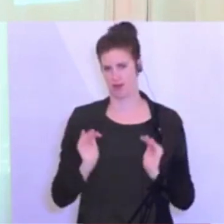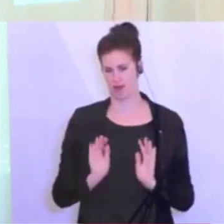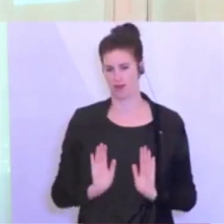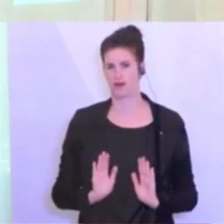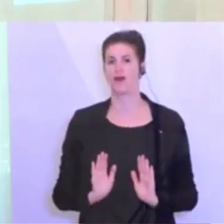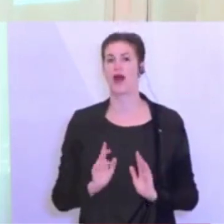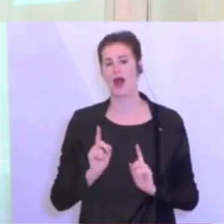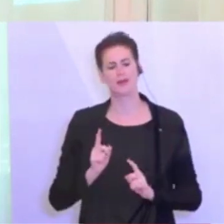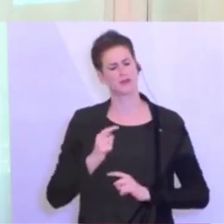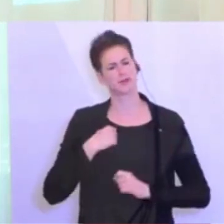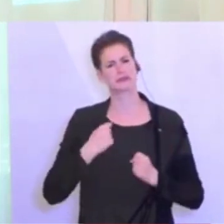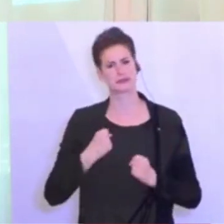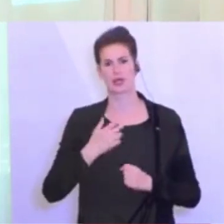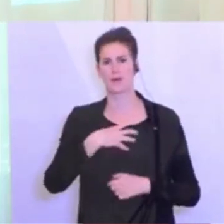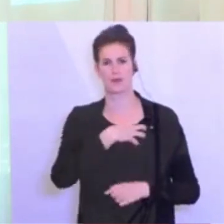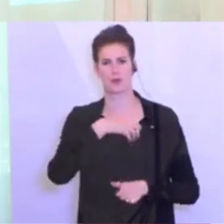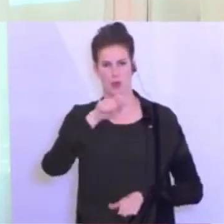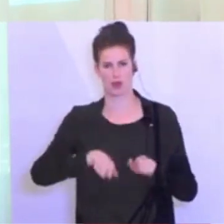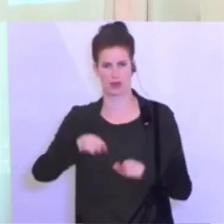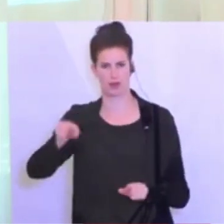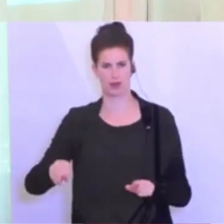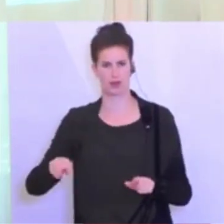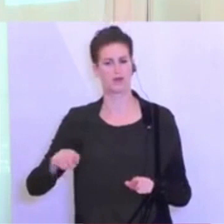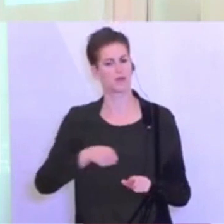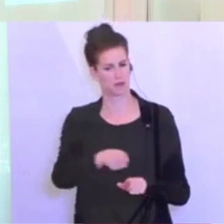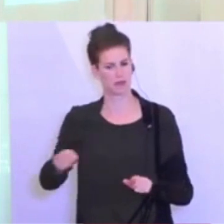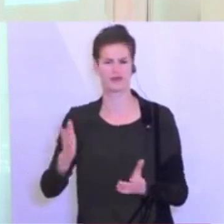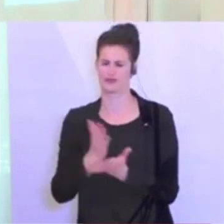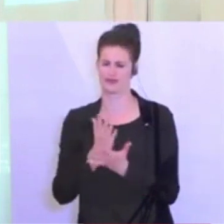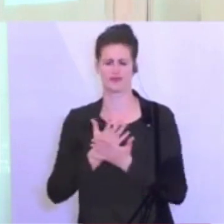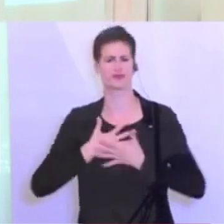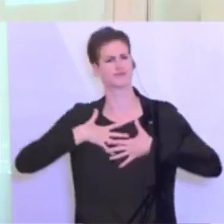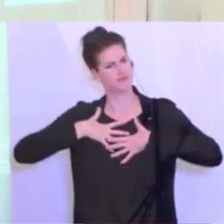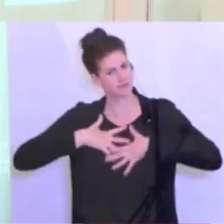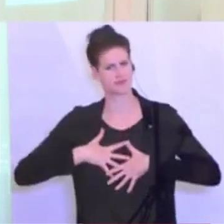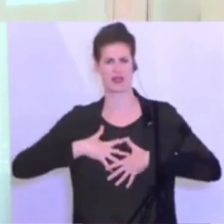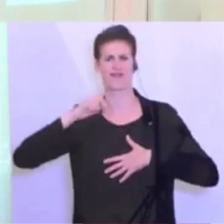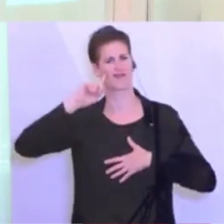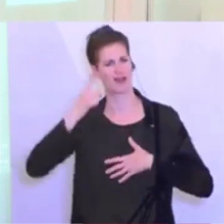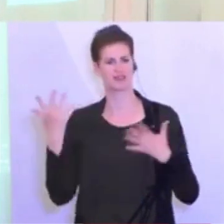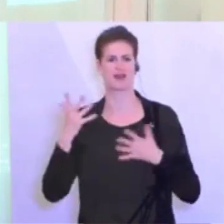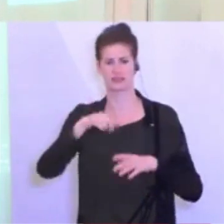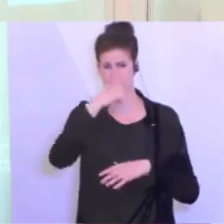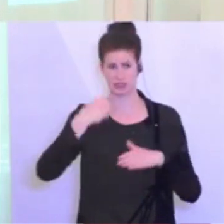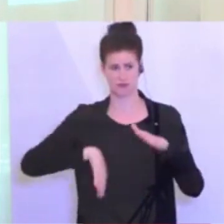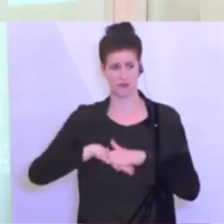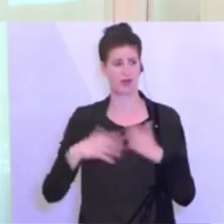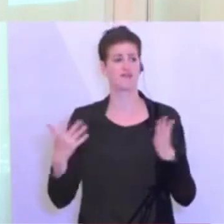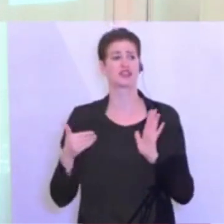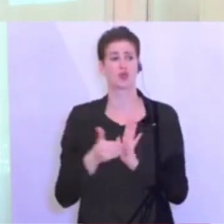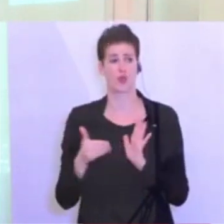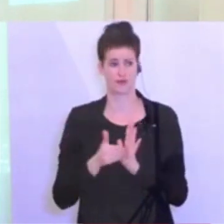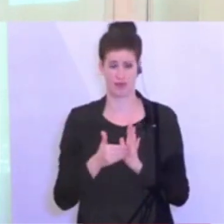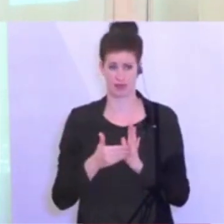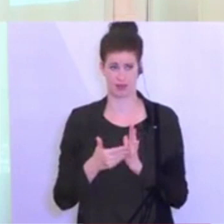die Bürgerinnen und Bürger in diesem Land haben das ja größtenteils mittlerweile verinnerlicht, was etwas bringt, was notwendig ist, was ein